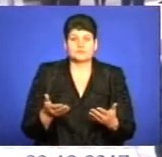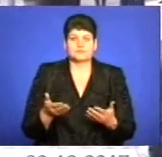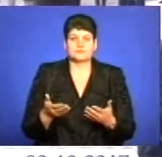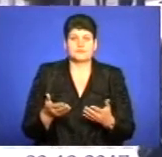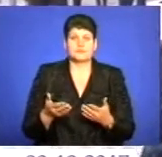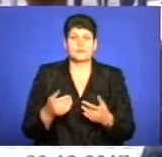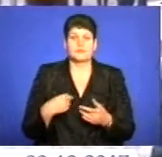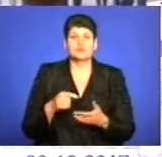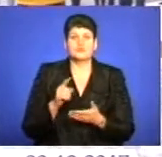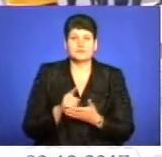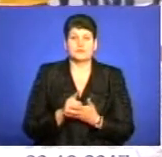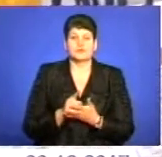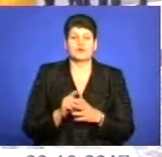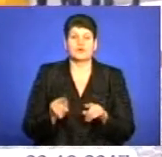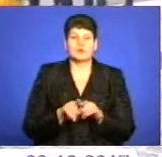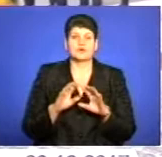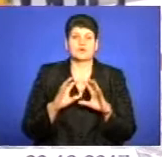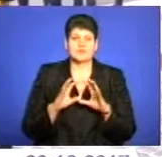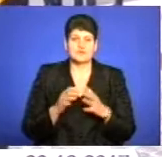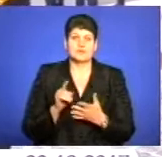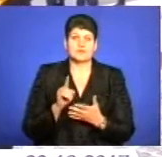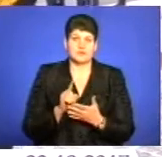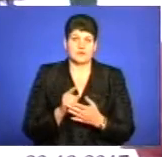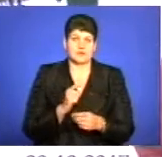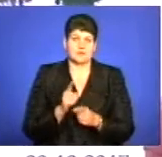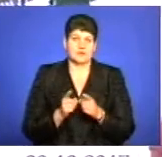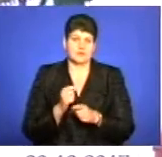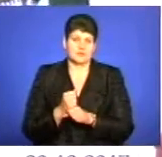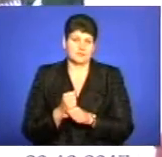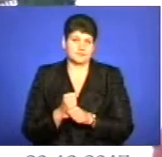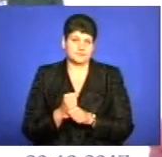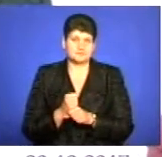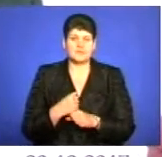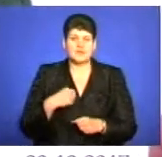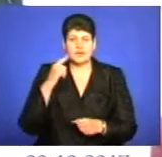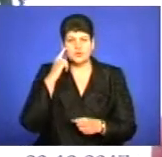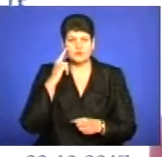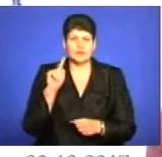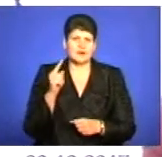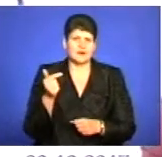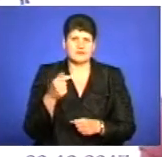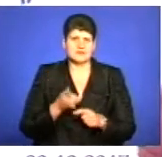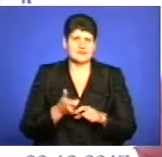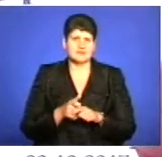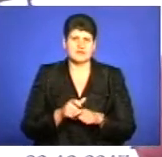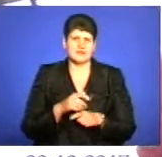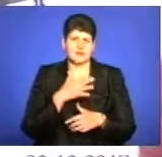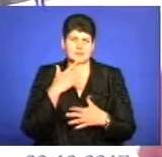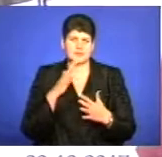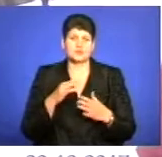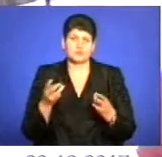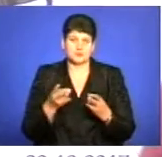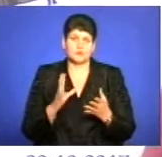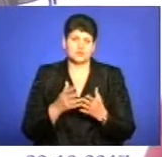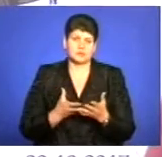намусимо, так як в світі, так і ми повинні переробити. Я думаю, гривня – це не так багато. І якщо потрібно, то я